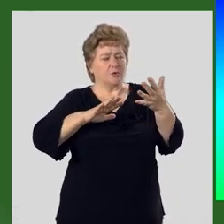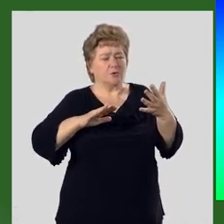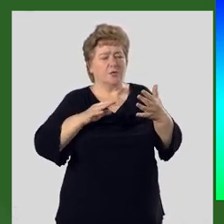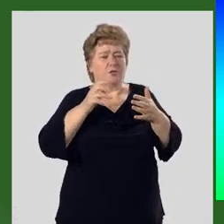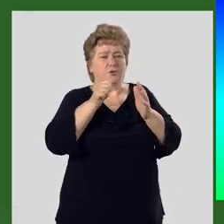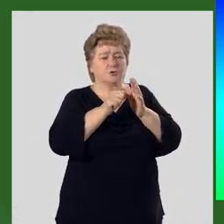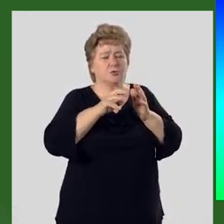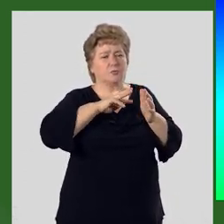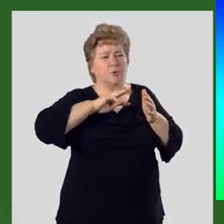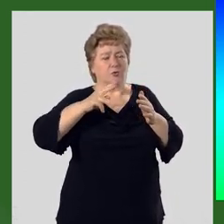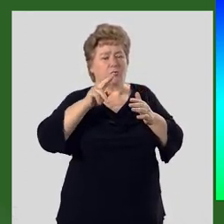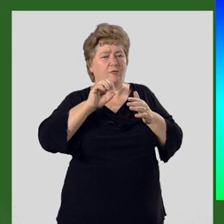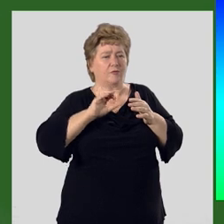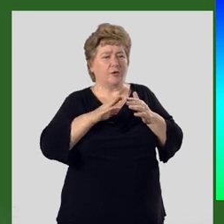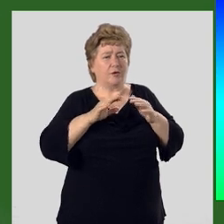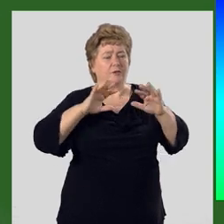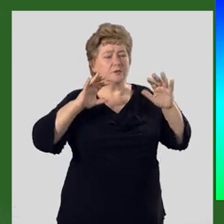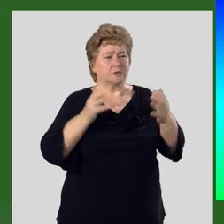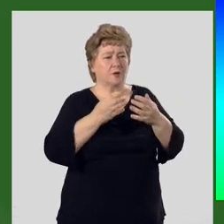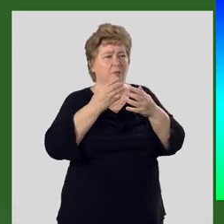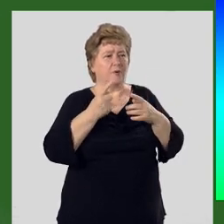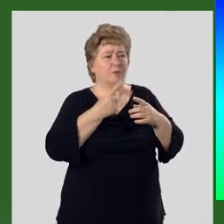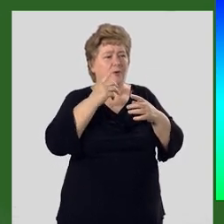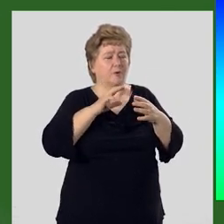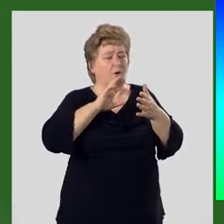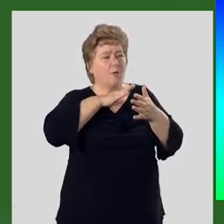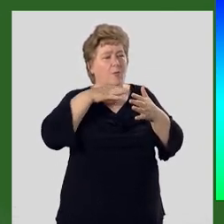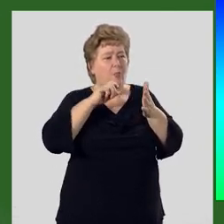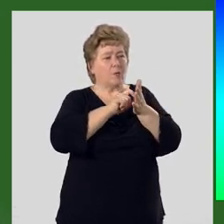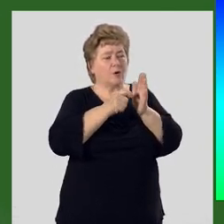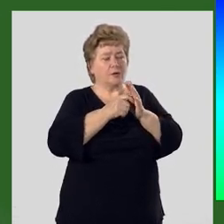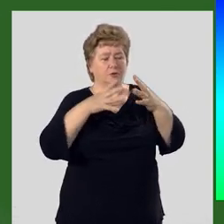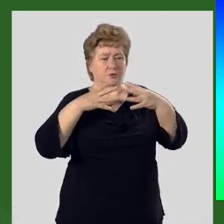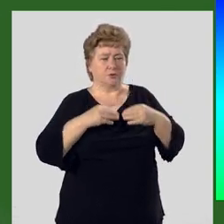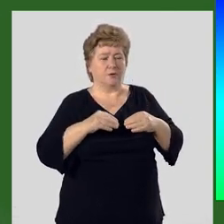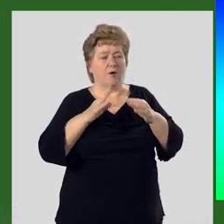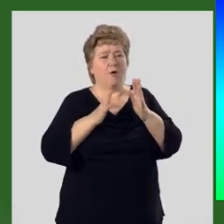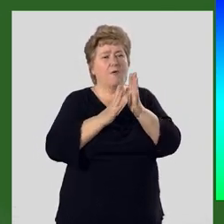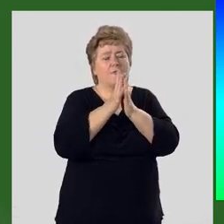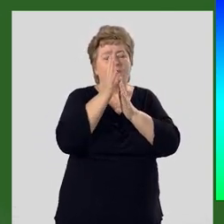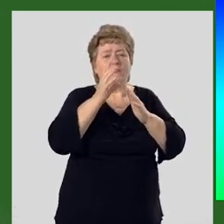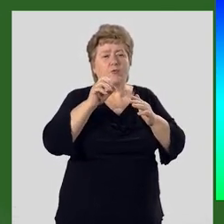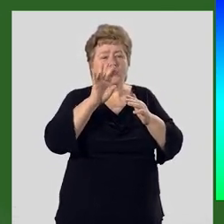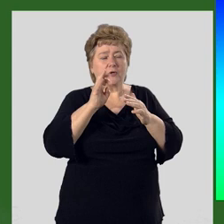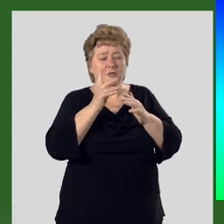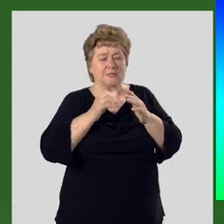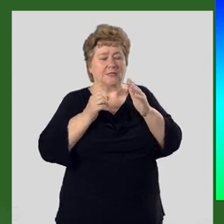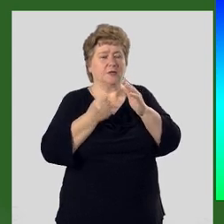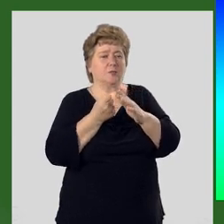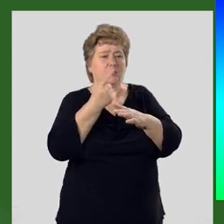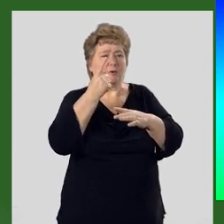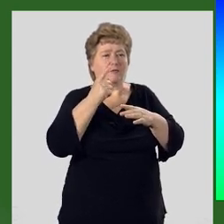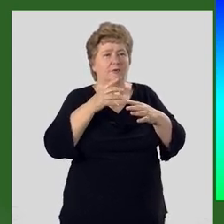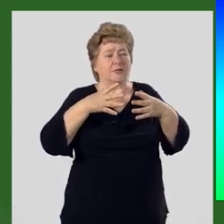миллионов лет. Главное событие — появление первых многоклеточных организмов — водорослей. Зарождались